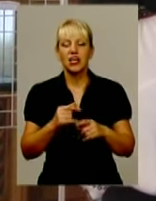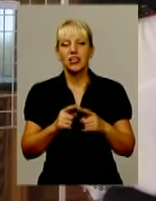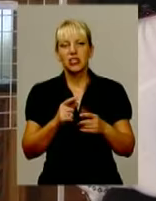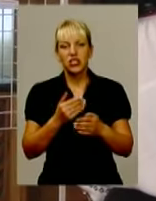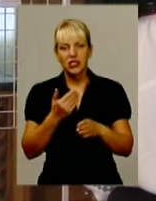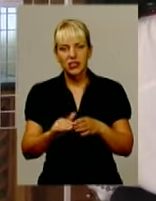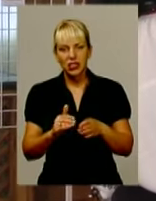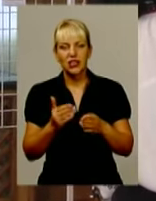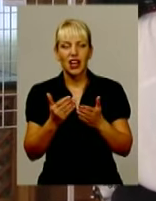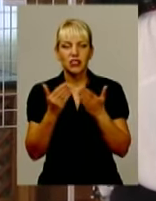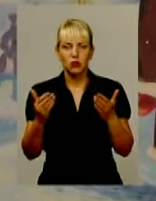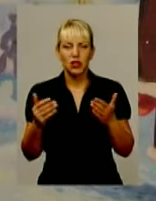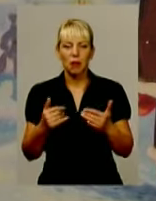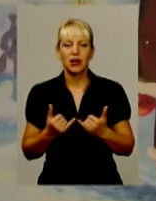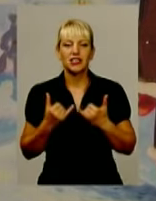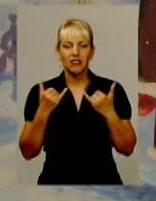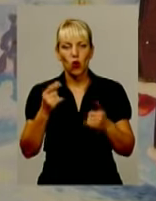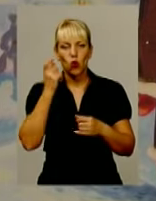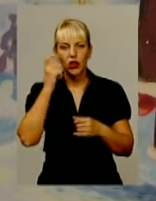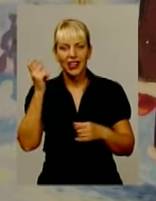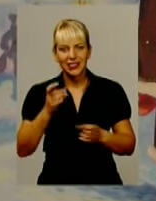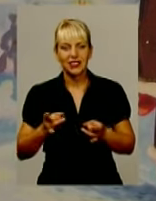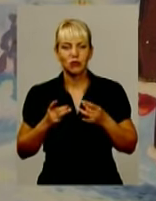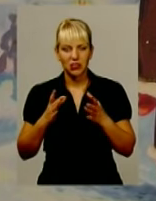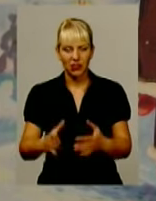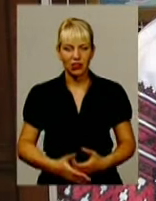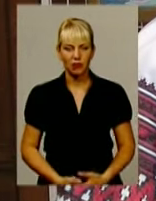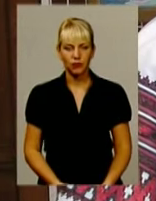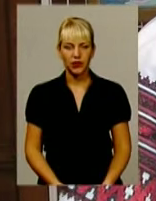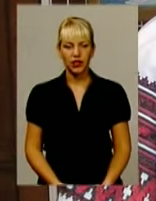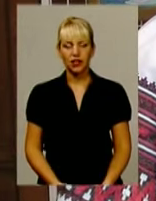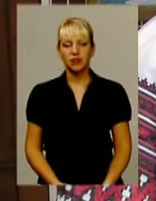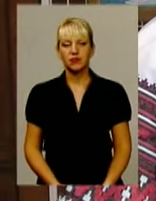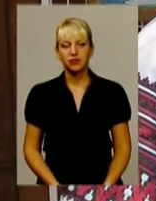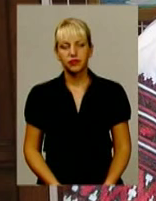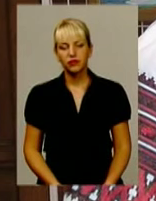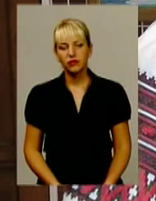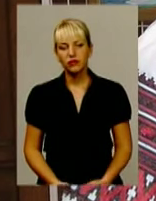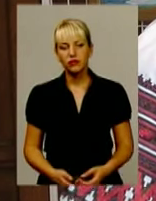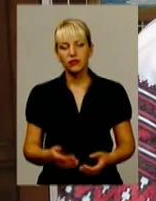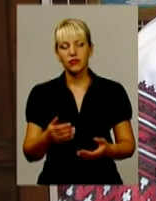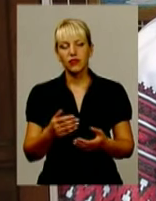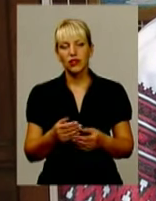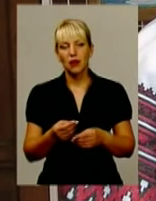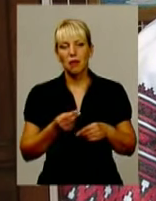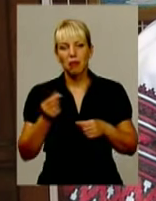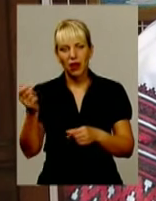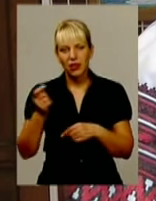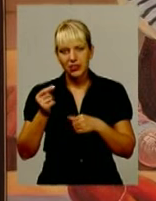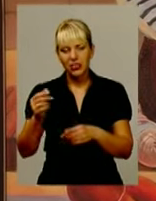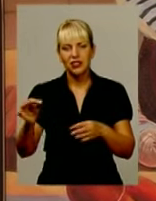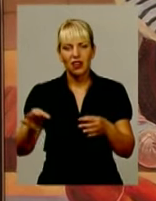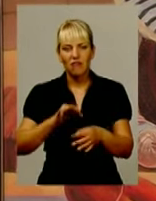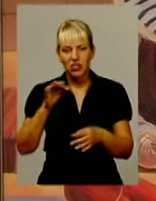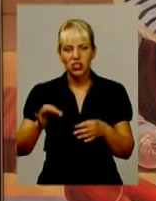українським обрядовим святам. Є тут і серія народні ремесла. Це лозоплетіння, прядіння, вишивання,